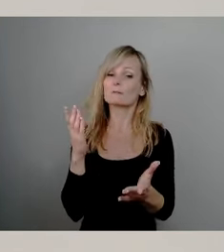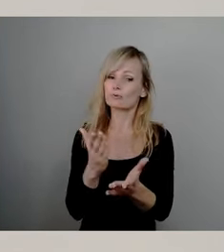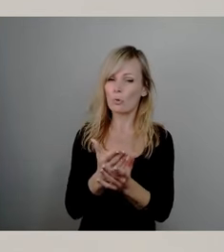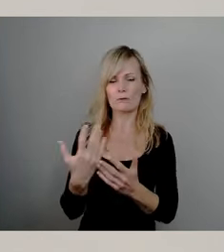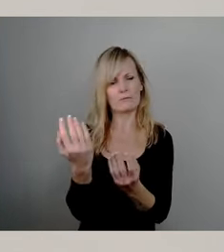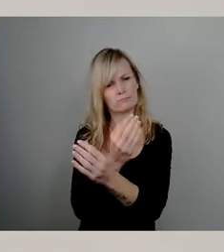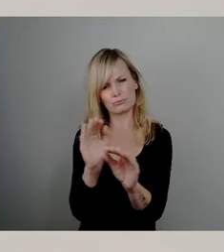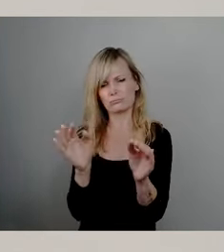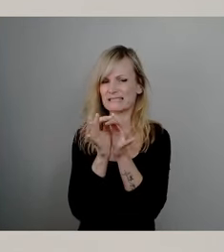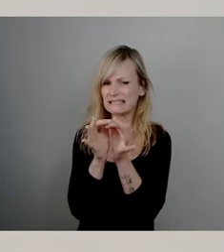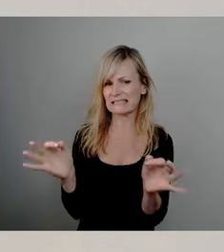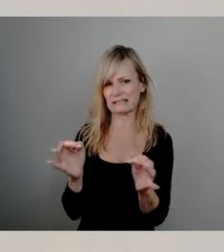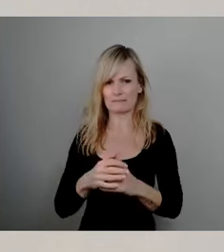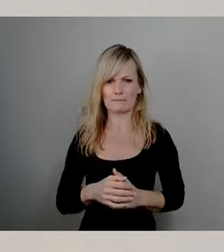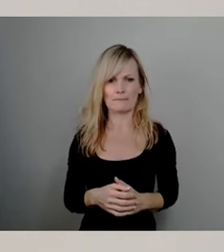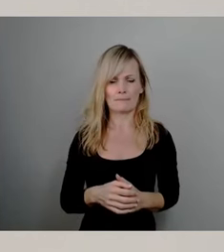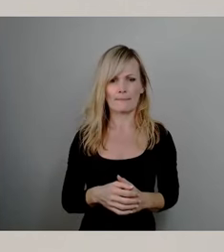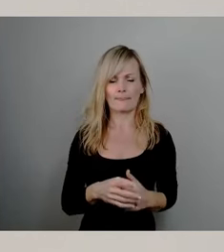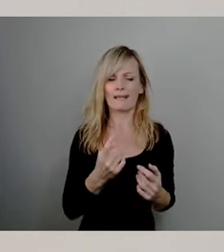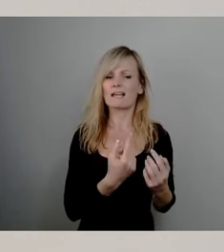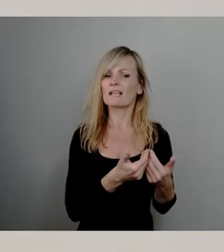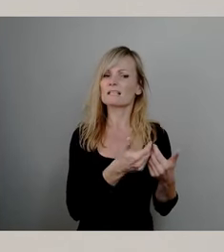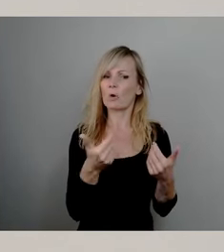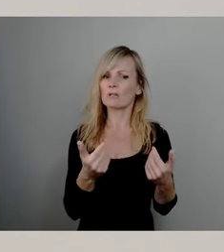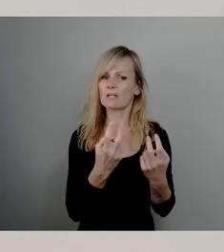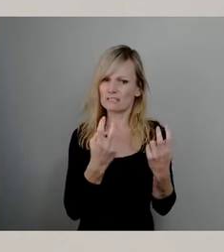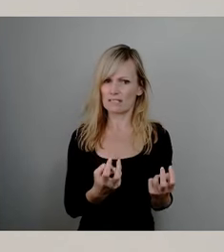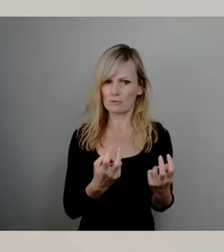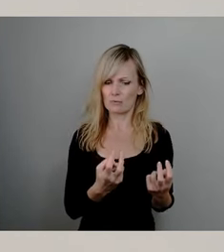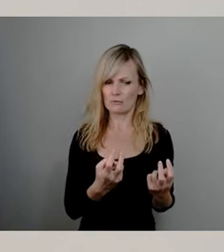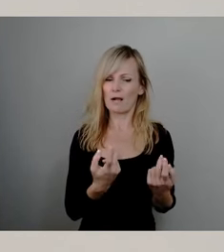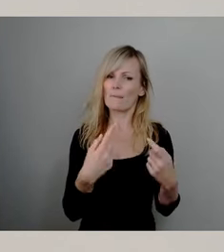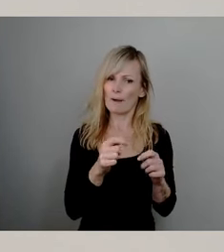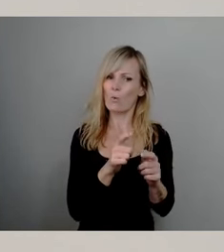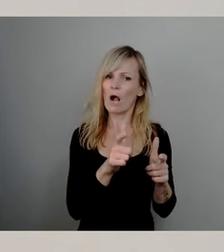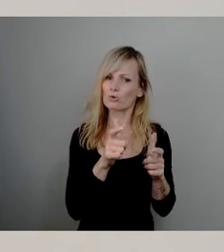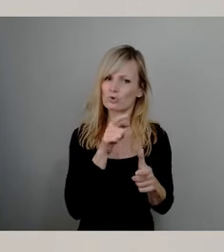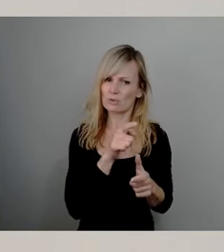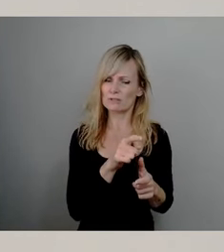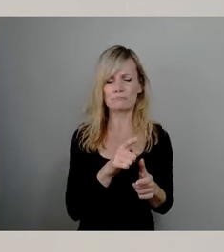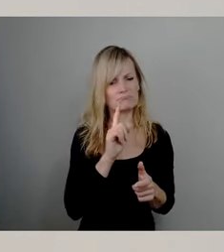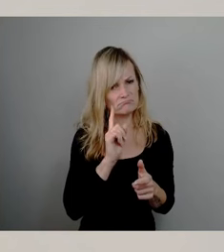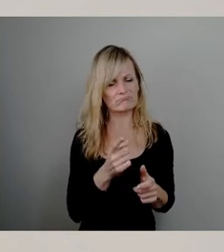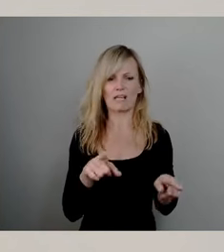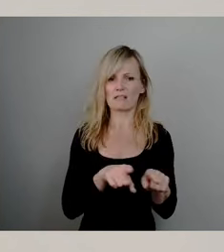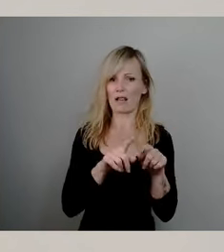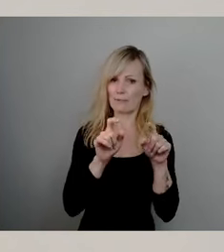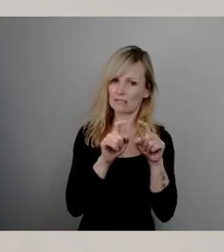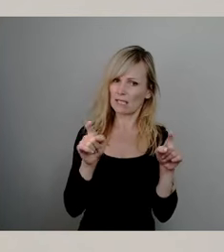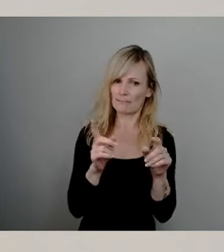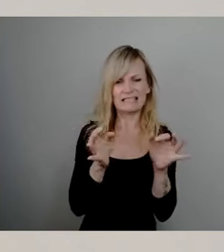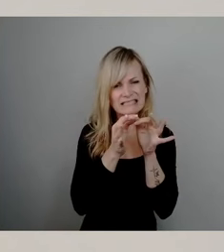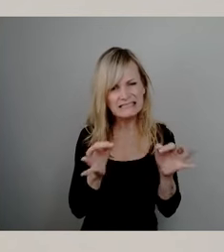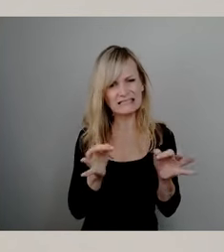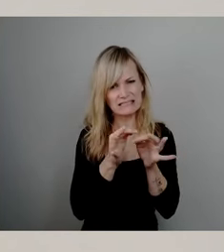des Bauausschusses, in der Sondersitzung, die stattgefunden hat, haben wir sehr ausführlich über das Thema der Lichtsignanlagen